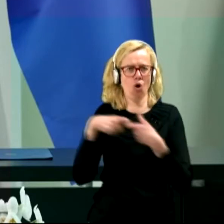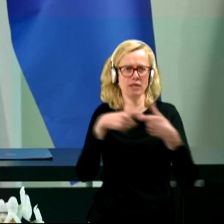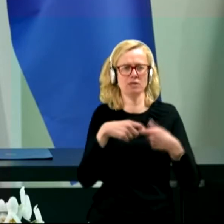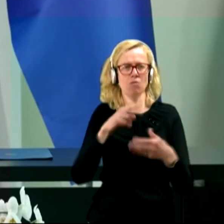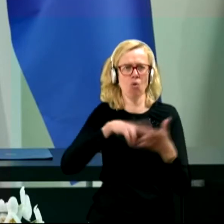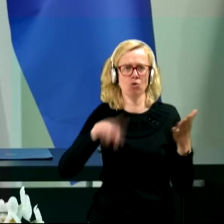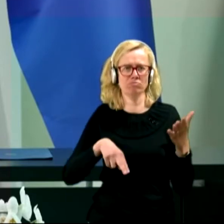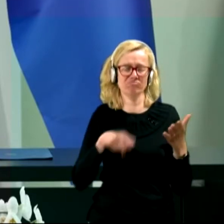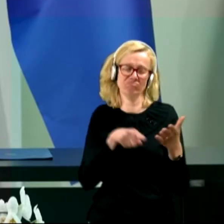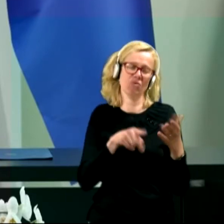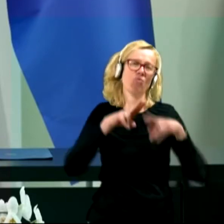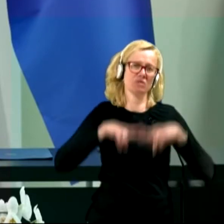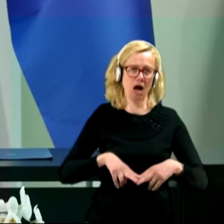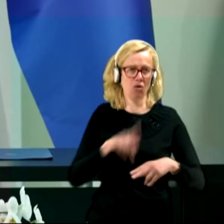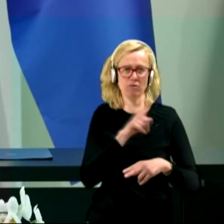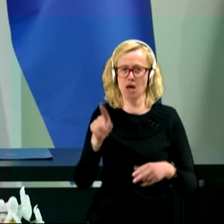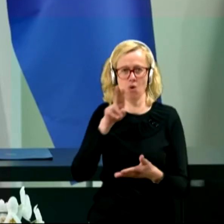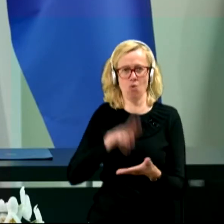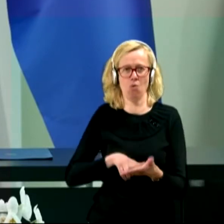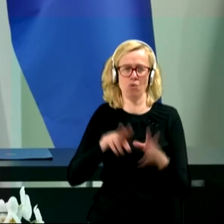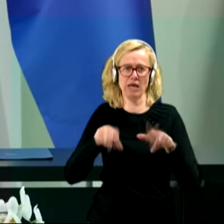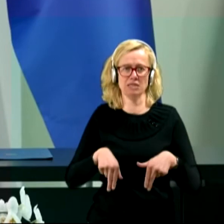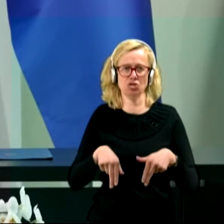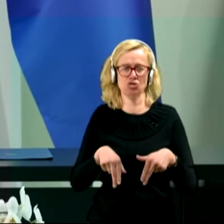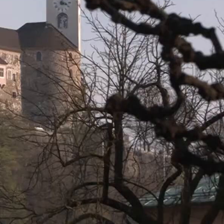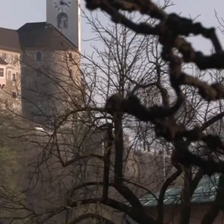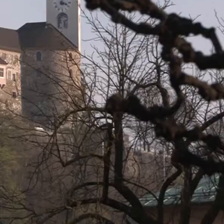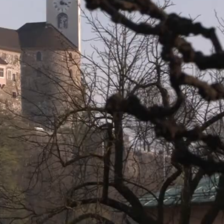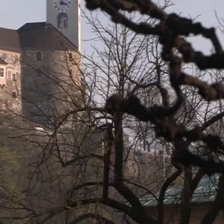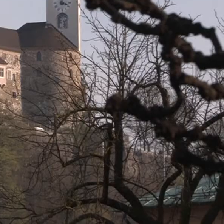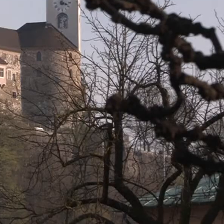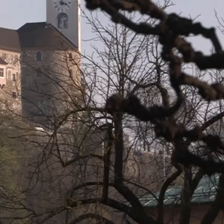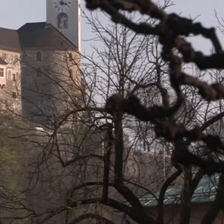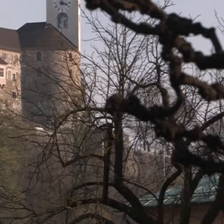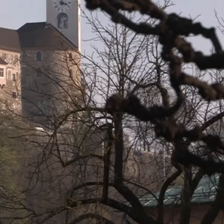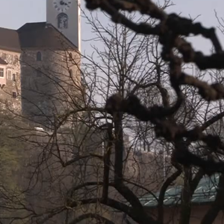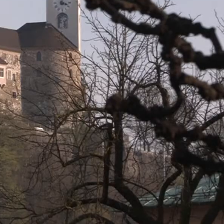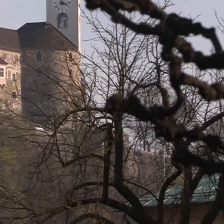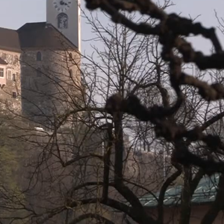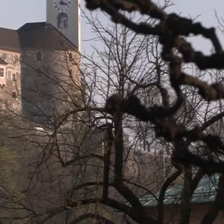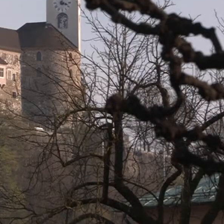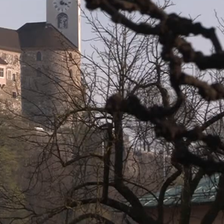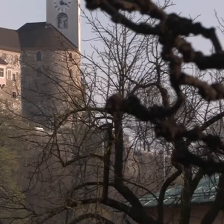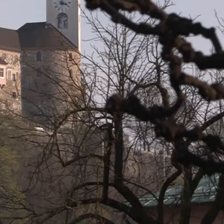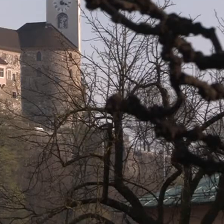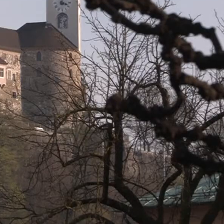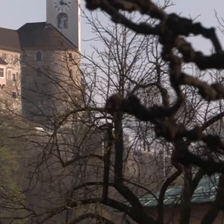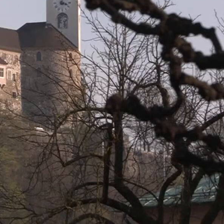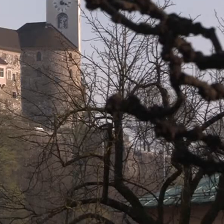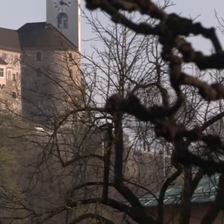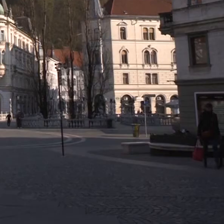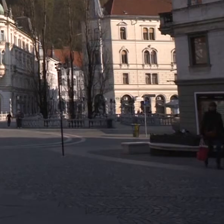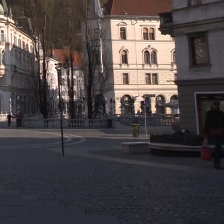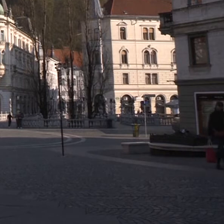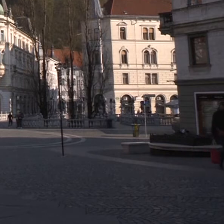ostalo neuresničeno oziroma je v tem trenutku pred nami. Vlada je tudi trdno odločena, da bo uresničila ključne točke